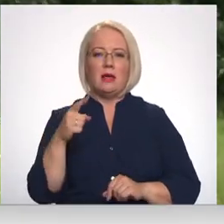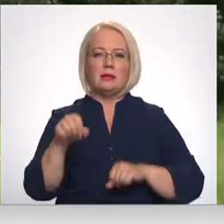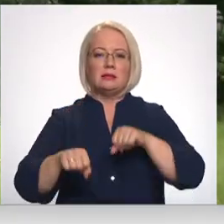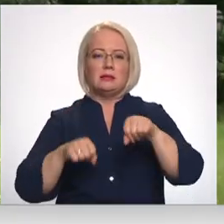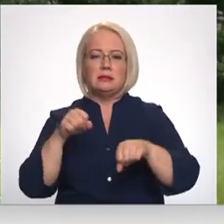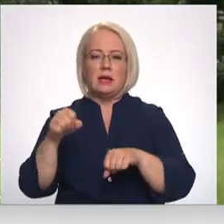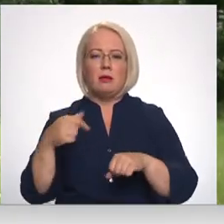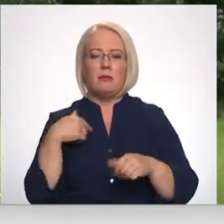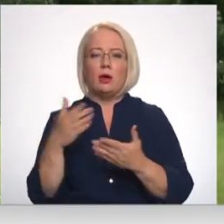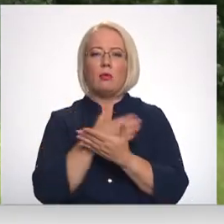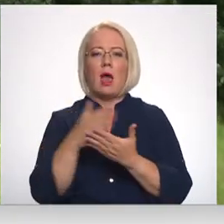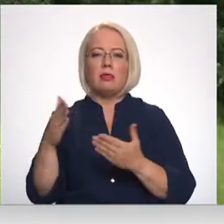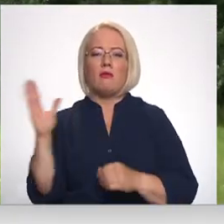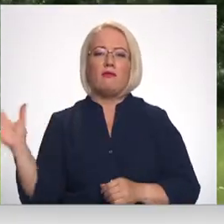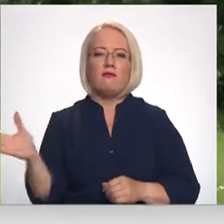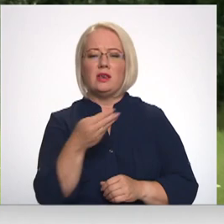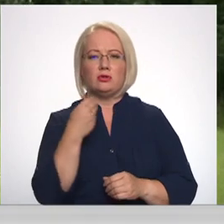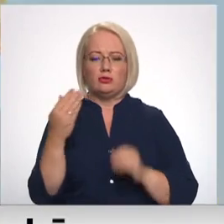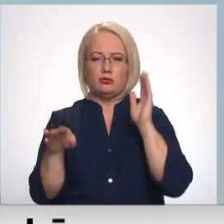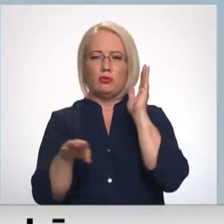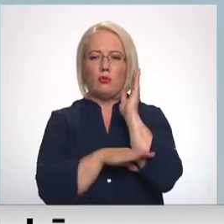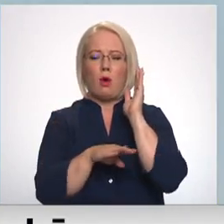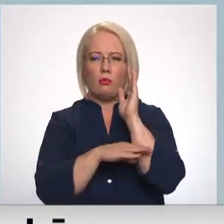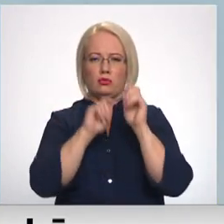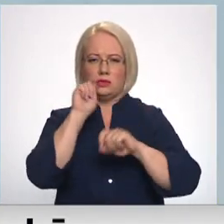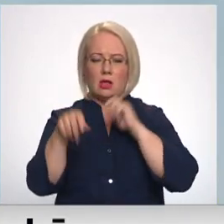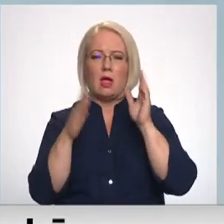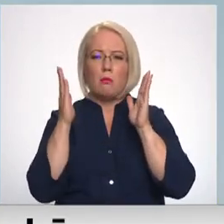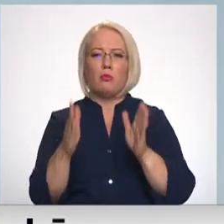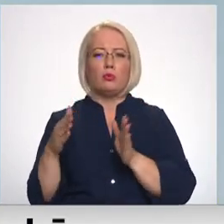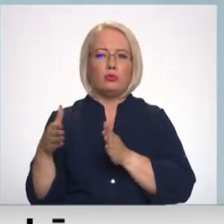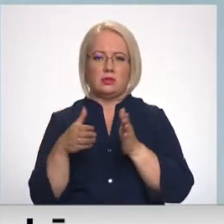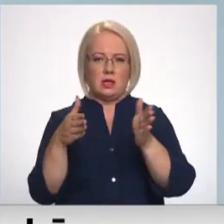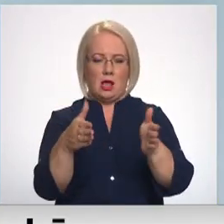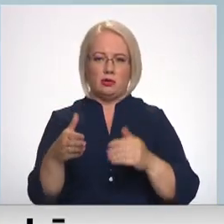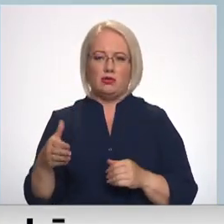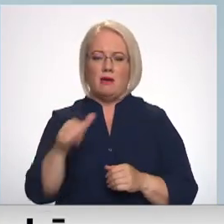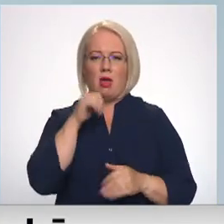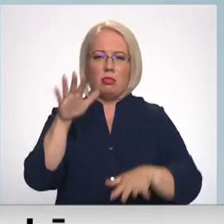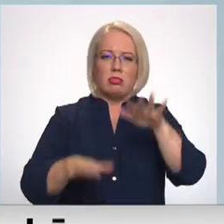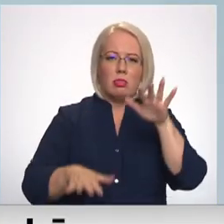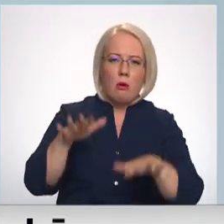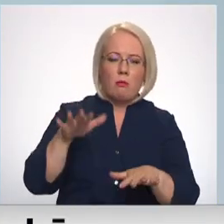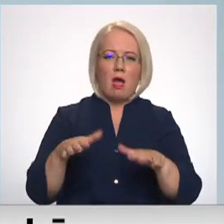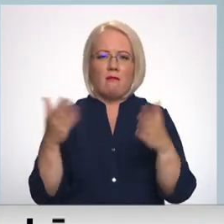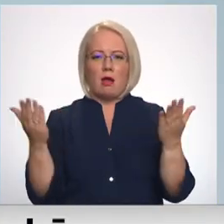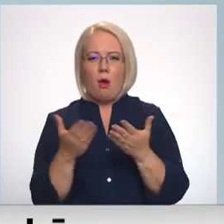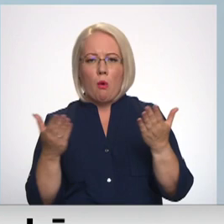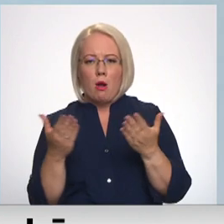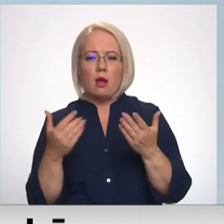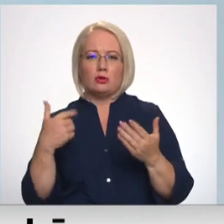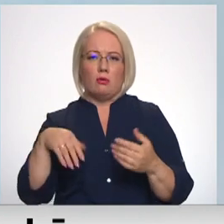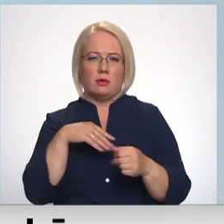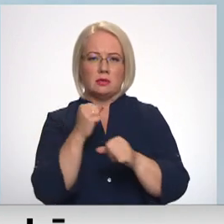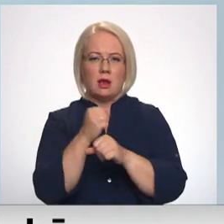es gotava biju jūs visu zīdot, lai tikai ceļš būtu. Šleidīgi koks, dubļā no kas, mums vērš strādā